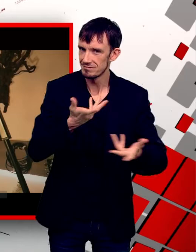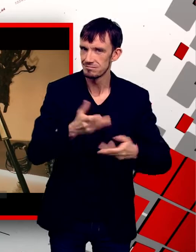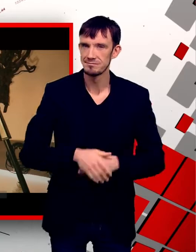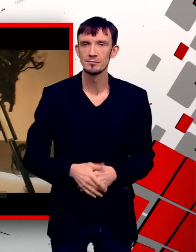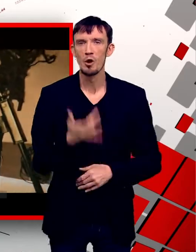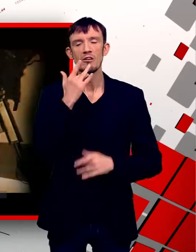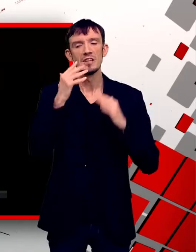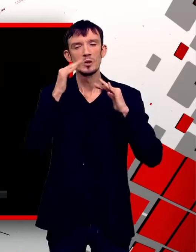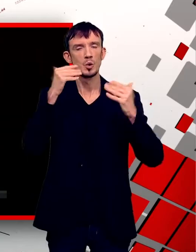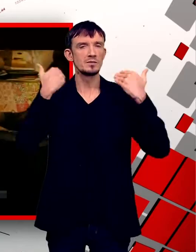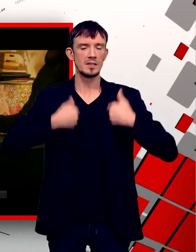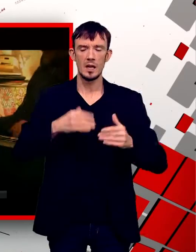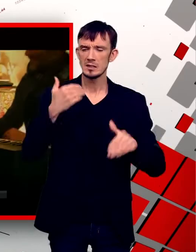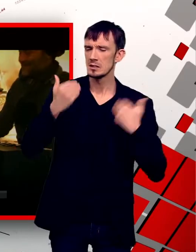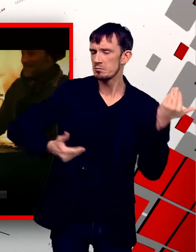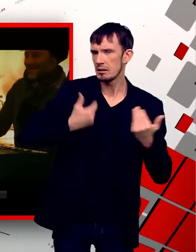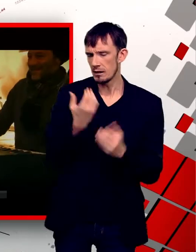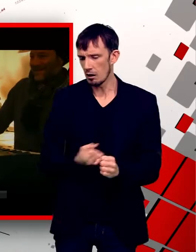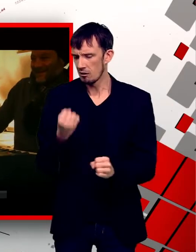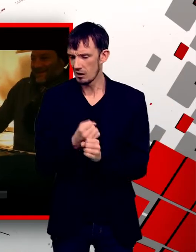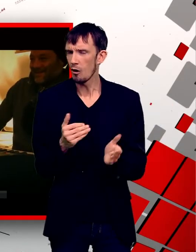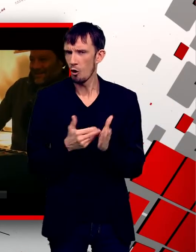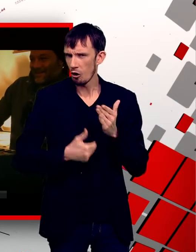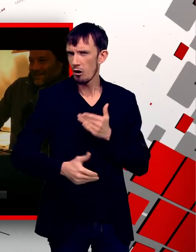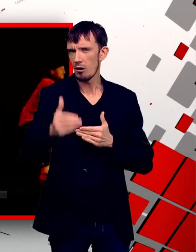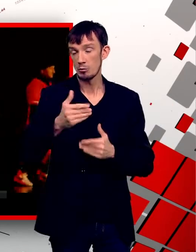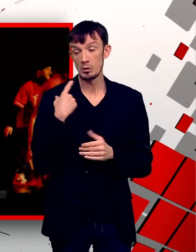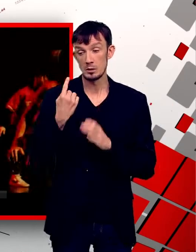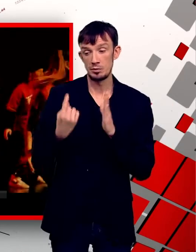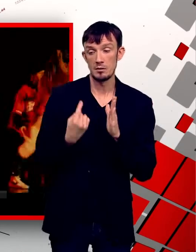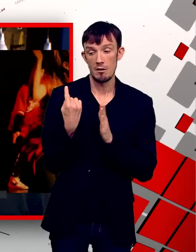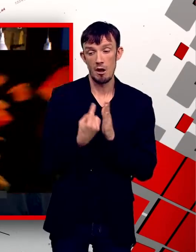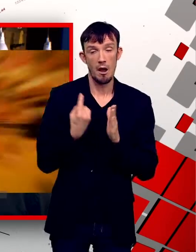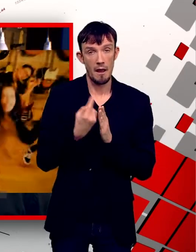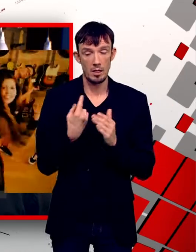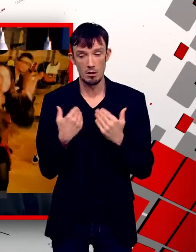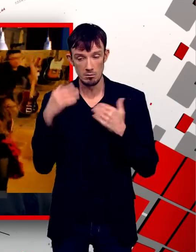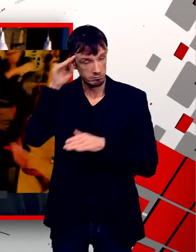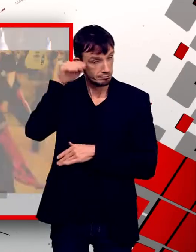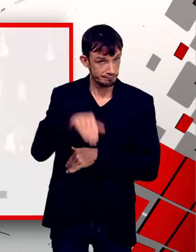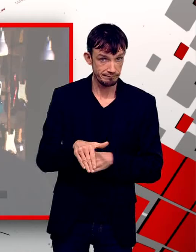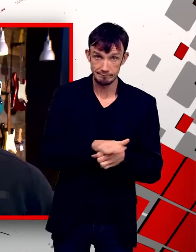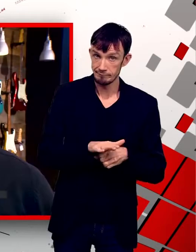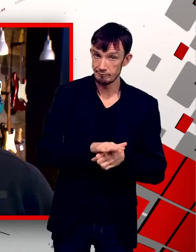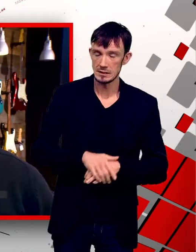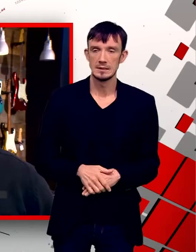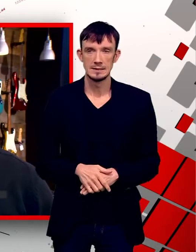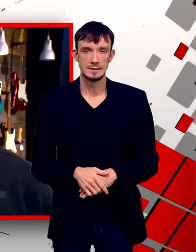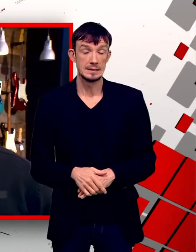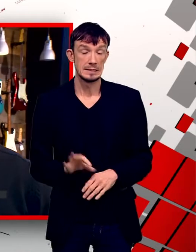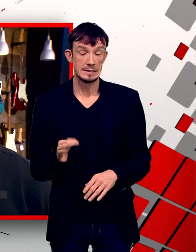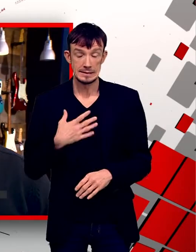chemin de la scène et y croire à nouveau parce que depuis un an, ils sont complètement dents. C'est suite à la détresse